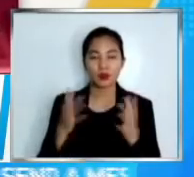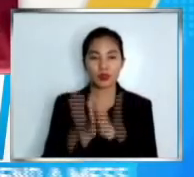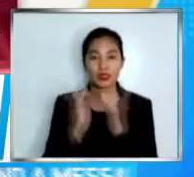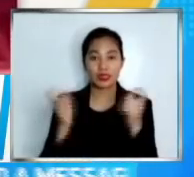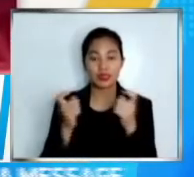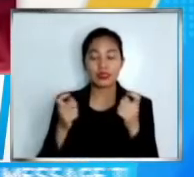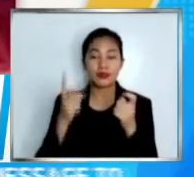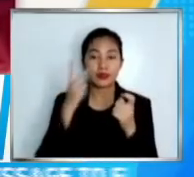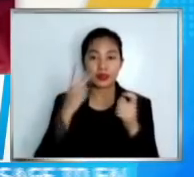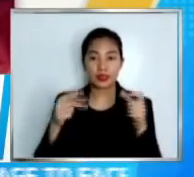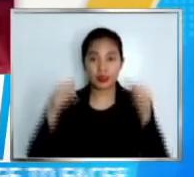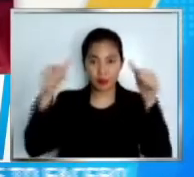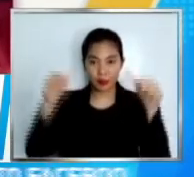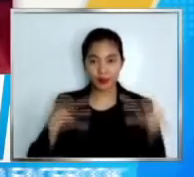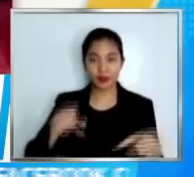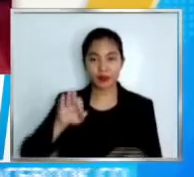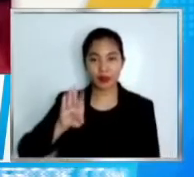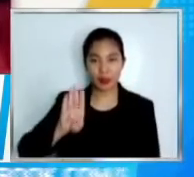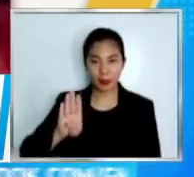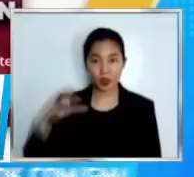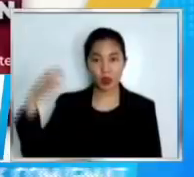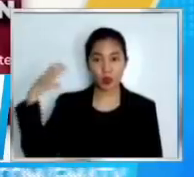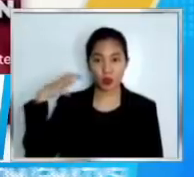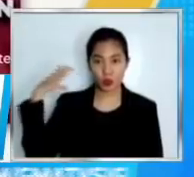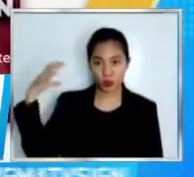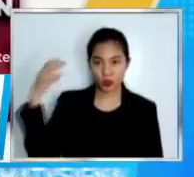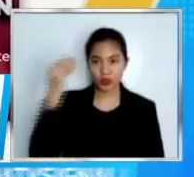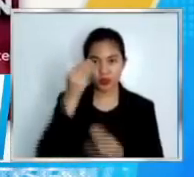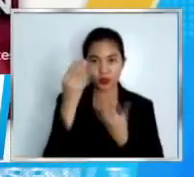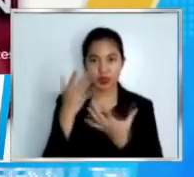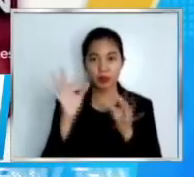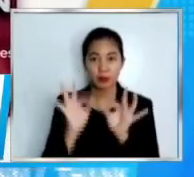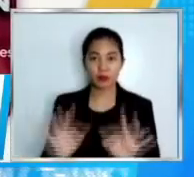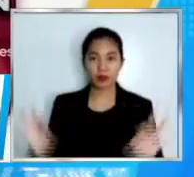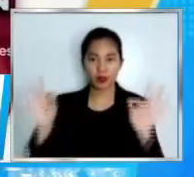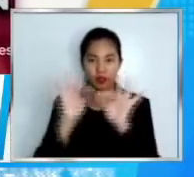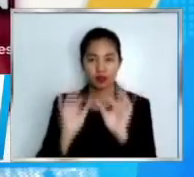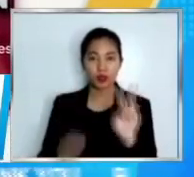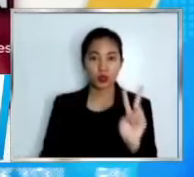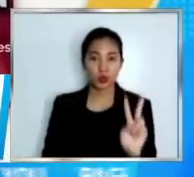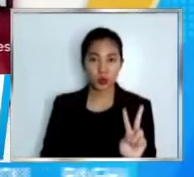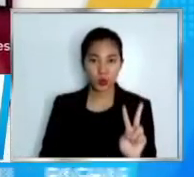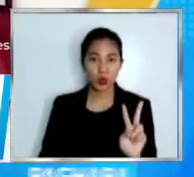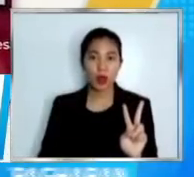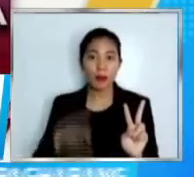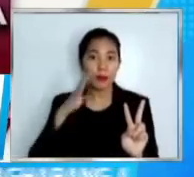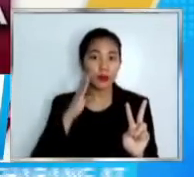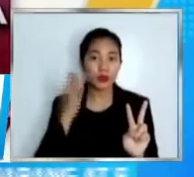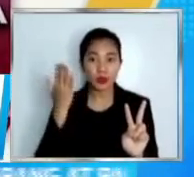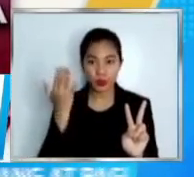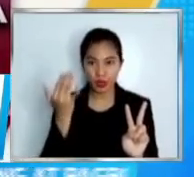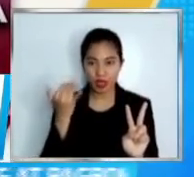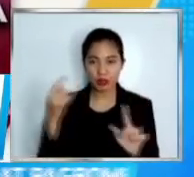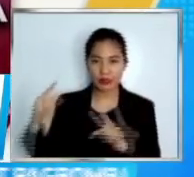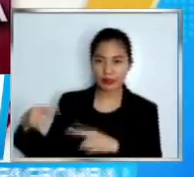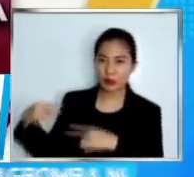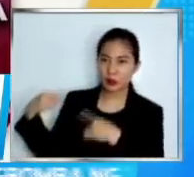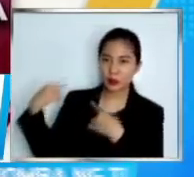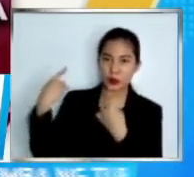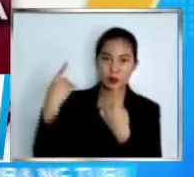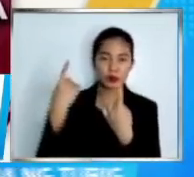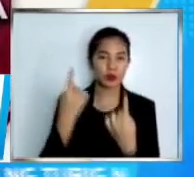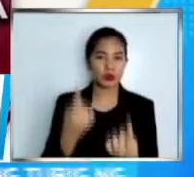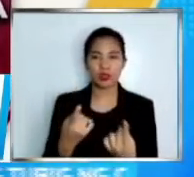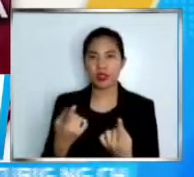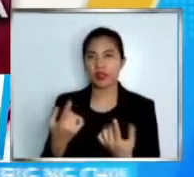sinabi ni National Team Coach Biboy Rivera na mahalaga sa kanila ang dalawang bronze dahil mahabang panahon na mula ng huling magkamedalya ang Pilipinas sa